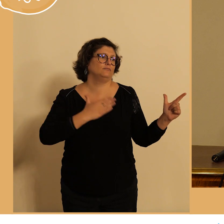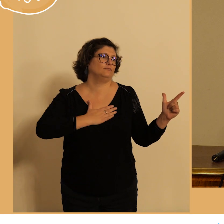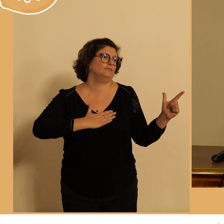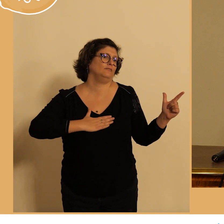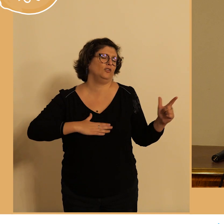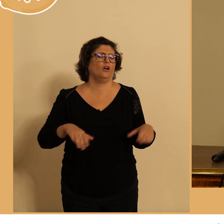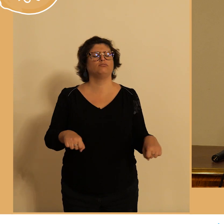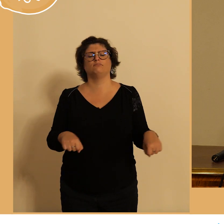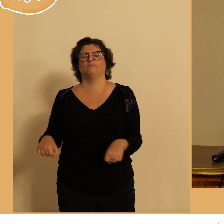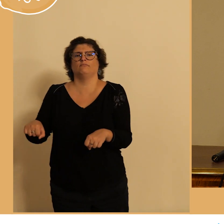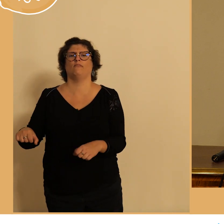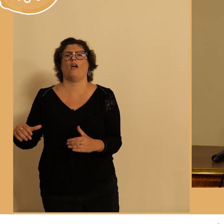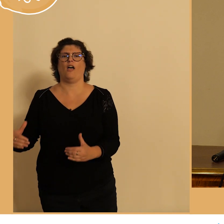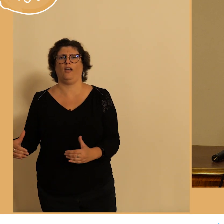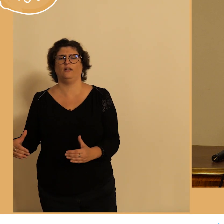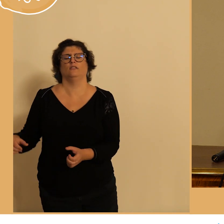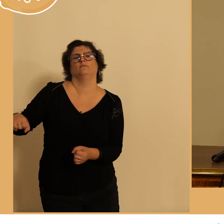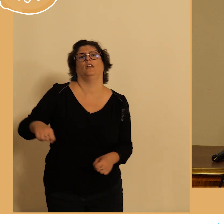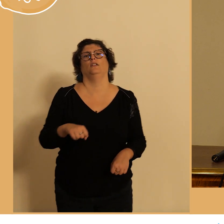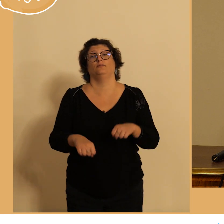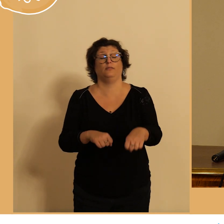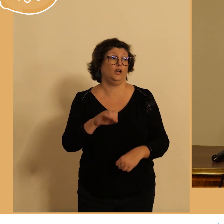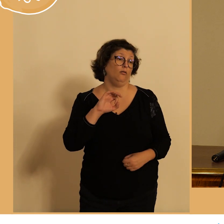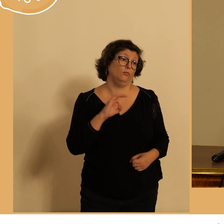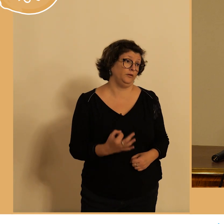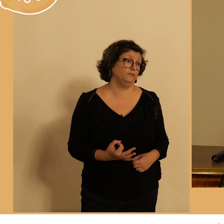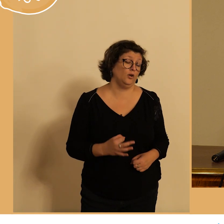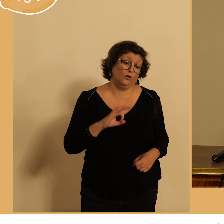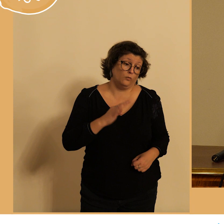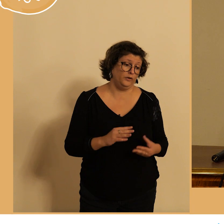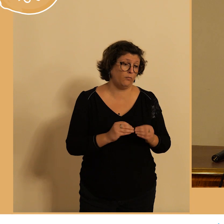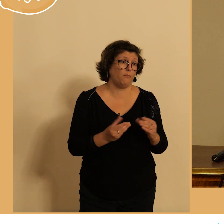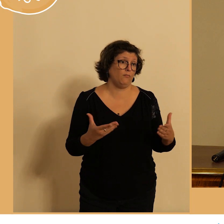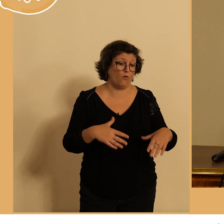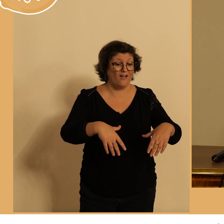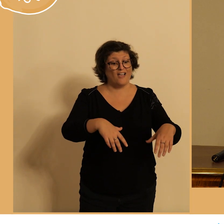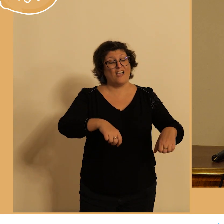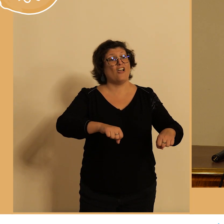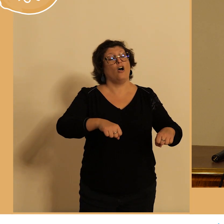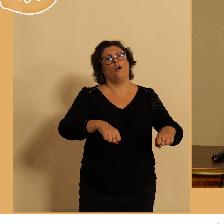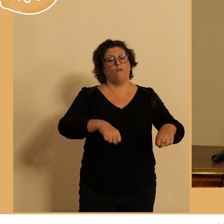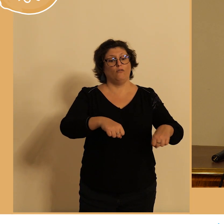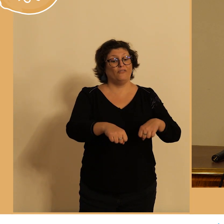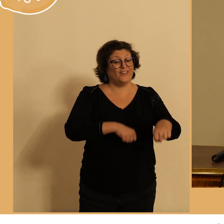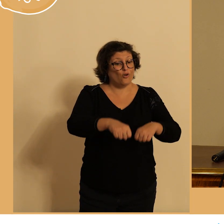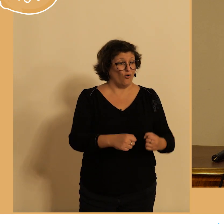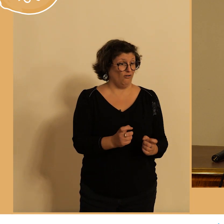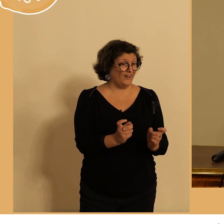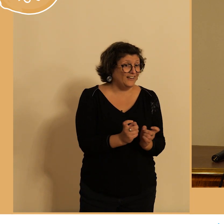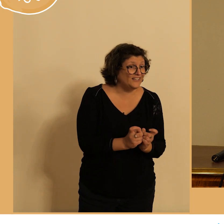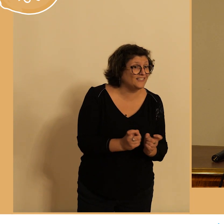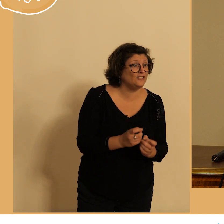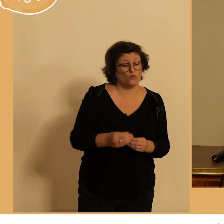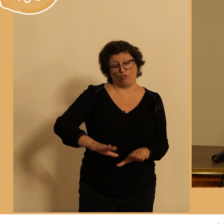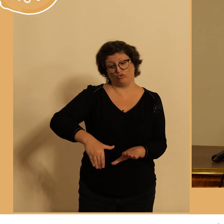le problème bien sûr on l évoqué c'est les vélos électriques trottinettes électriques vélos électriques qui vont beaucoup trop vite et qui